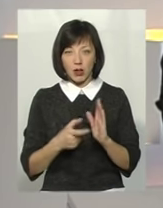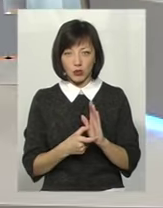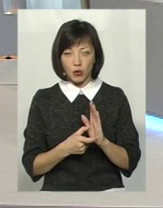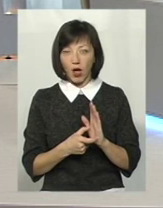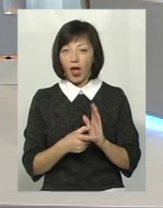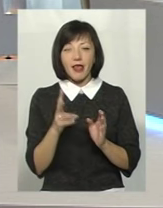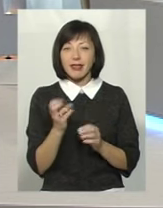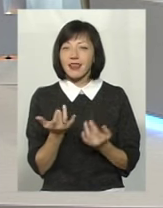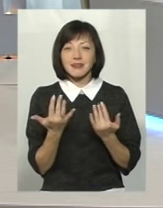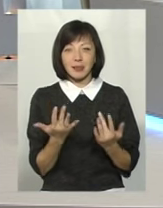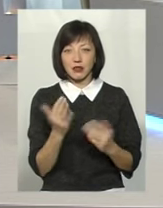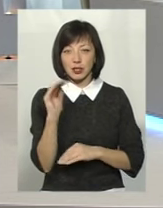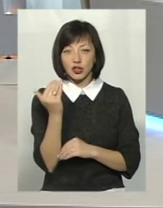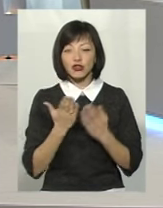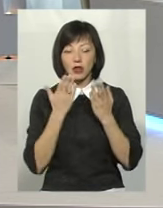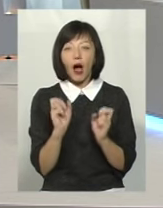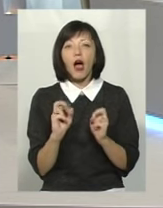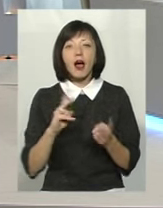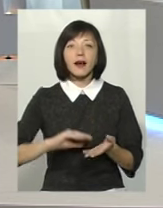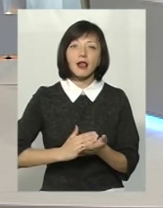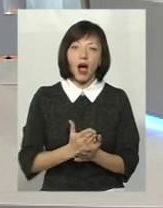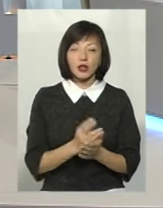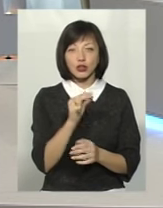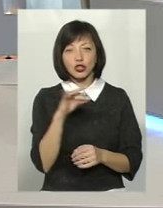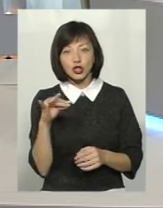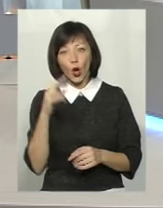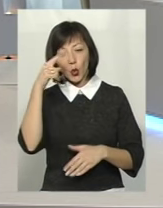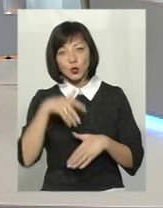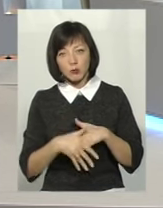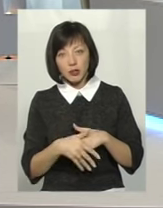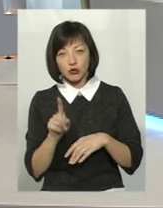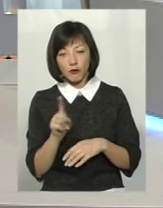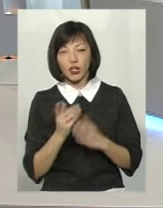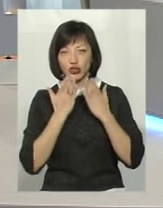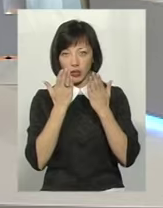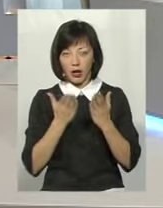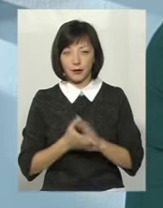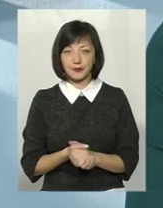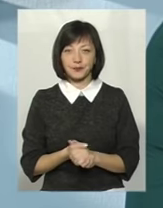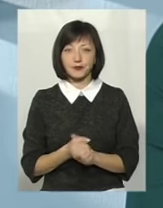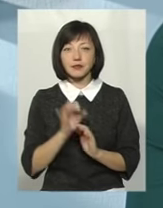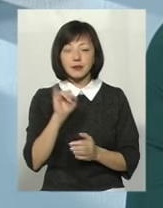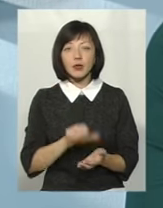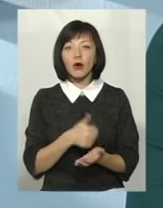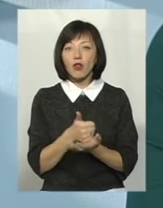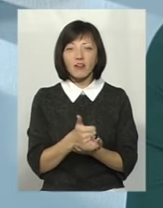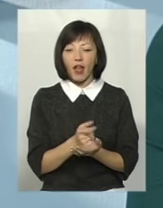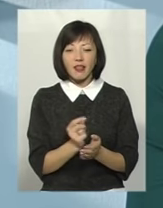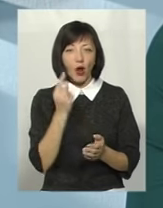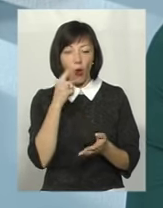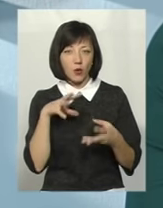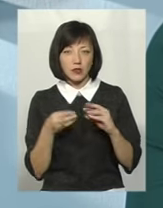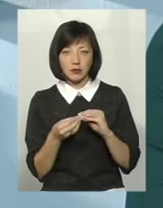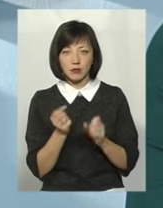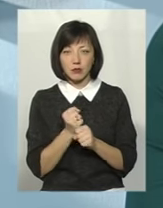Тобто не скільки дитина читає, а як якісно вона читає, чи вона розуміє те, що вона читає. І головне згодом не ставити оцінку, а